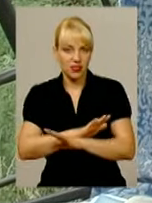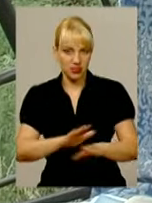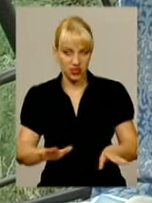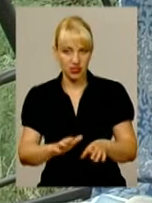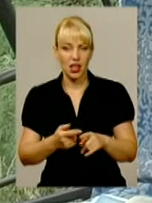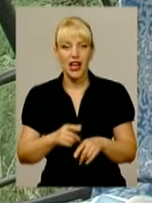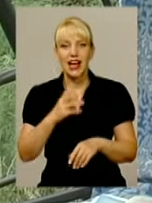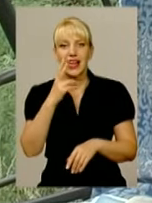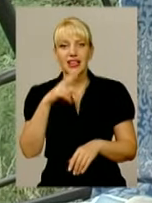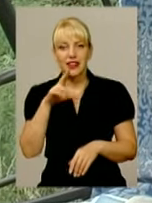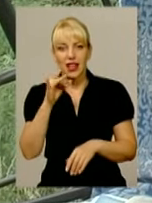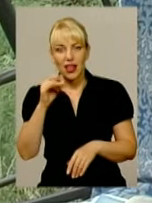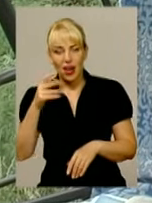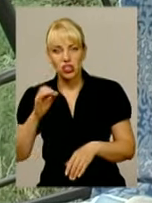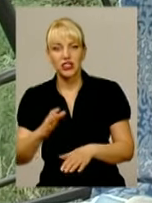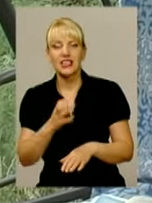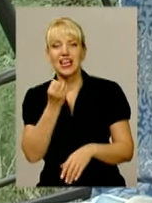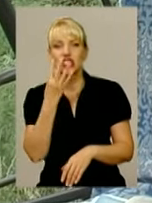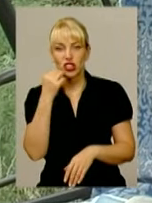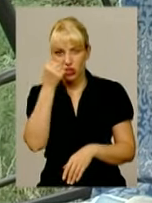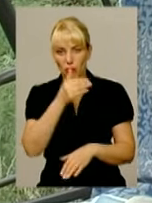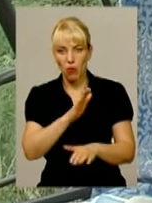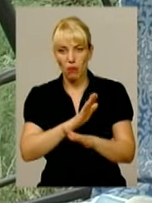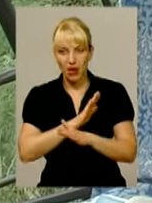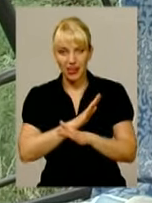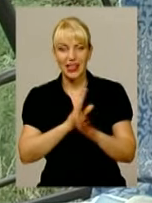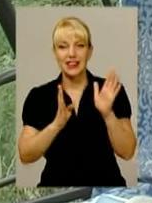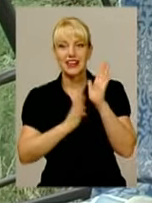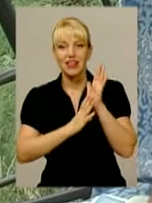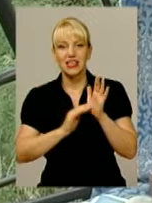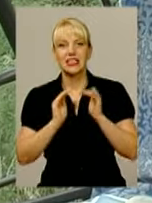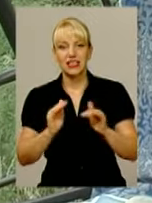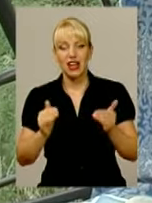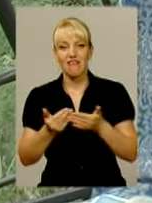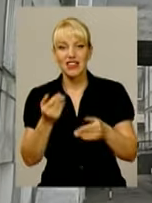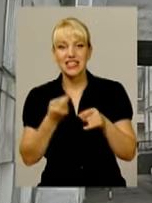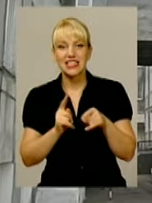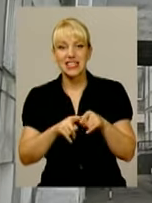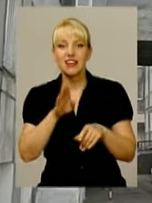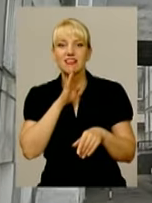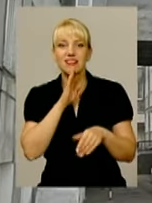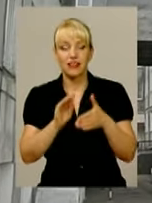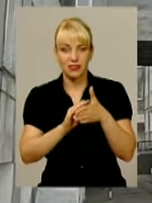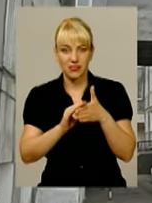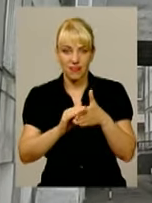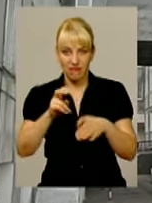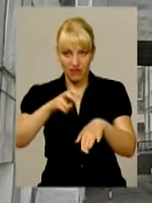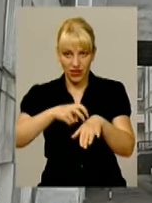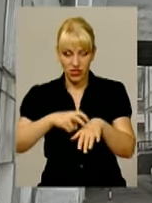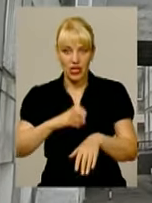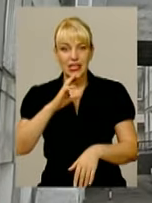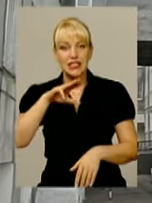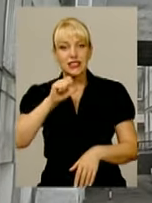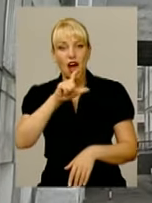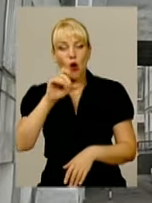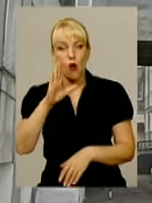рік померло ще дев'ять дітей. Від цієї самої врачихи. Ірини Стахової на робочому